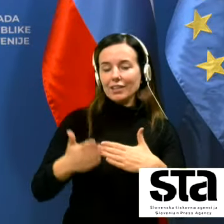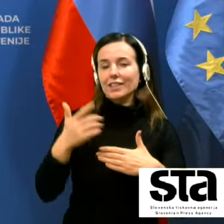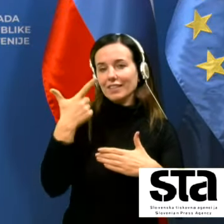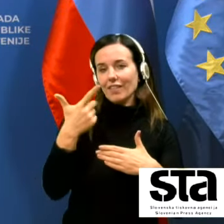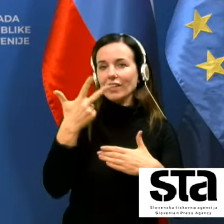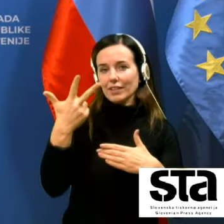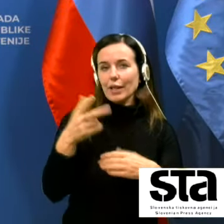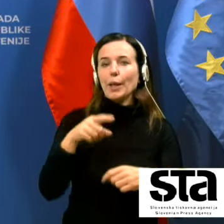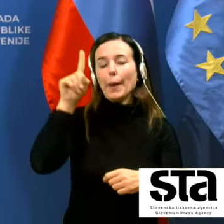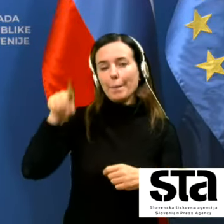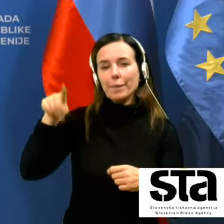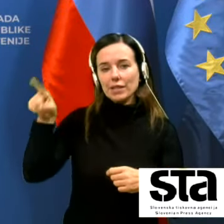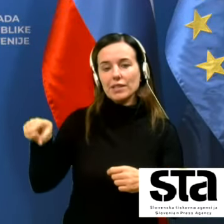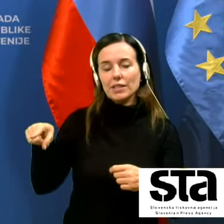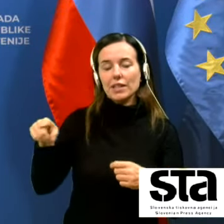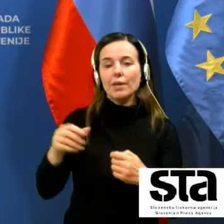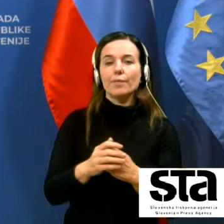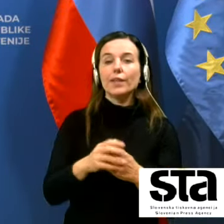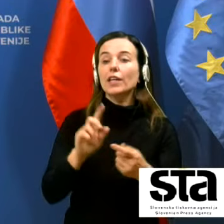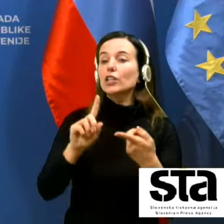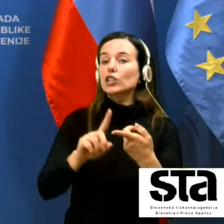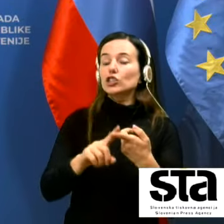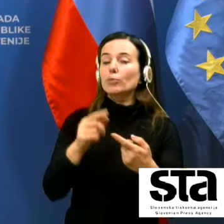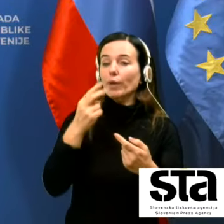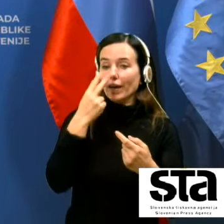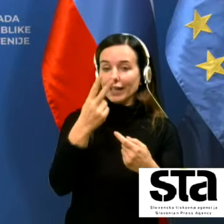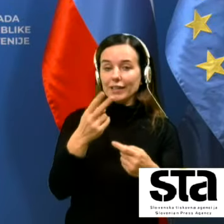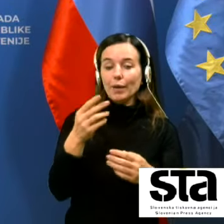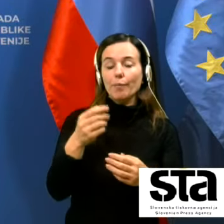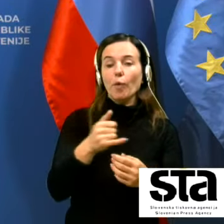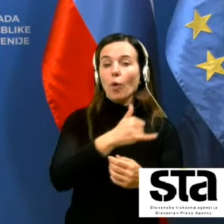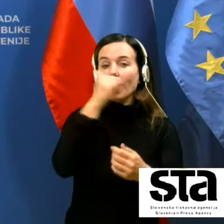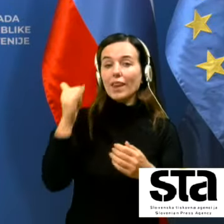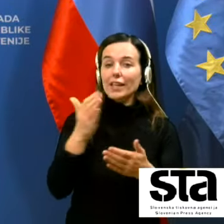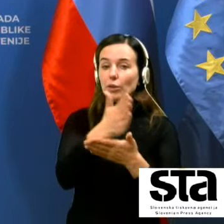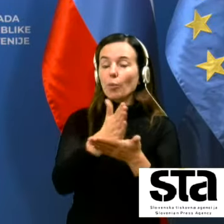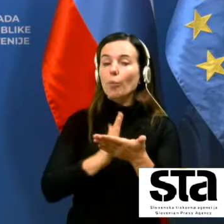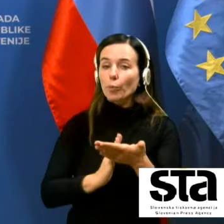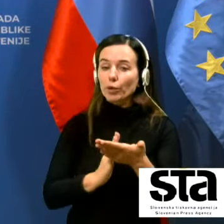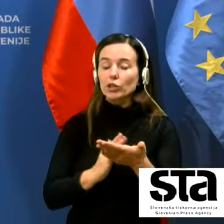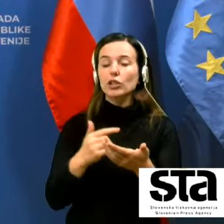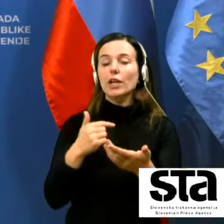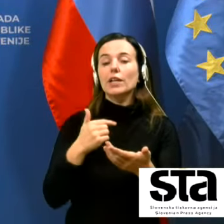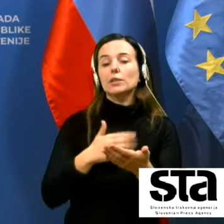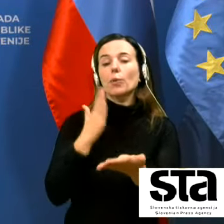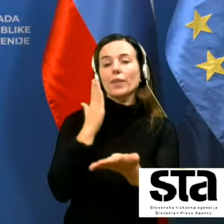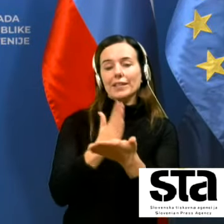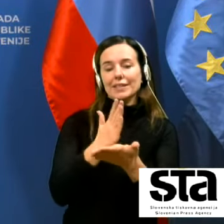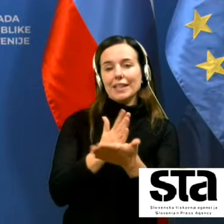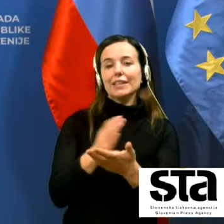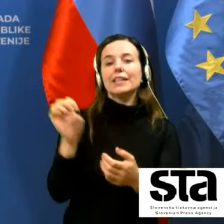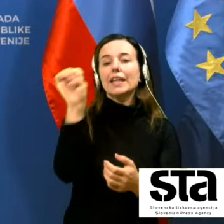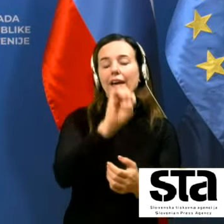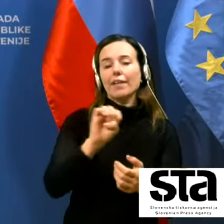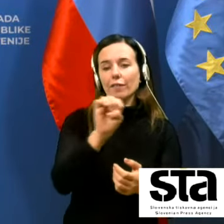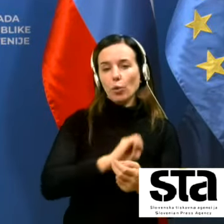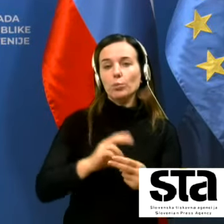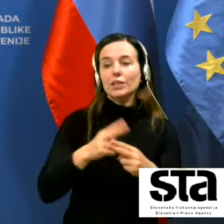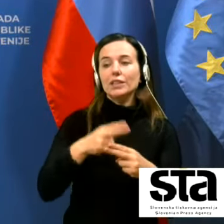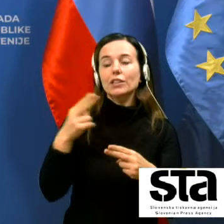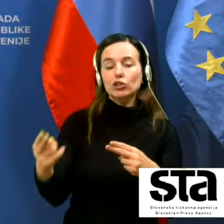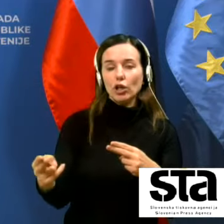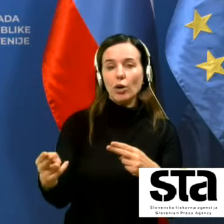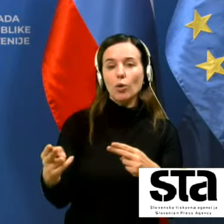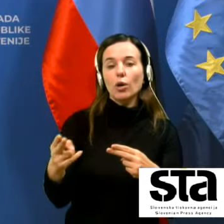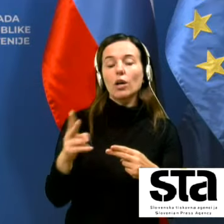tri mesece med tem ko če gledamo letno povprečje smo nekje v sredini teh evropskih držav kar pa